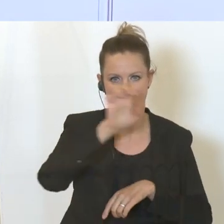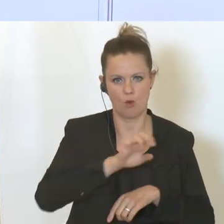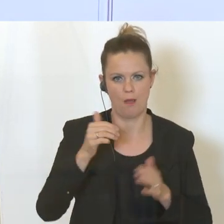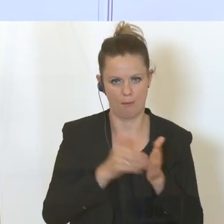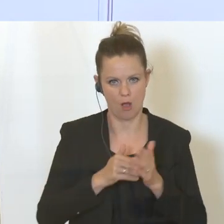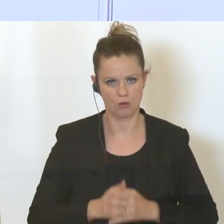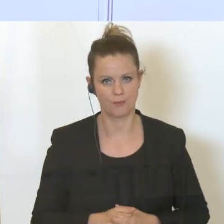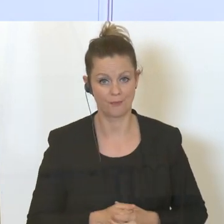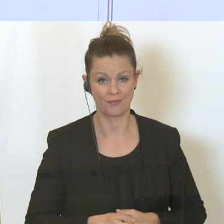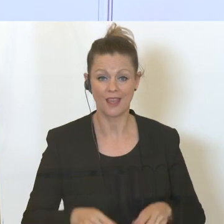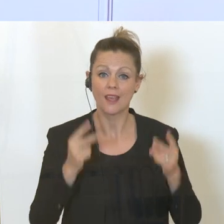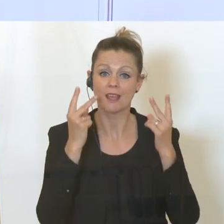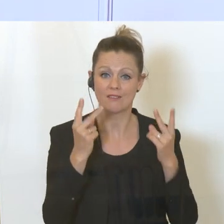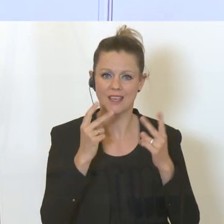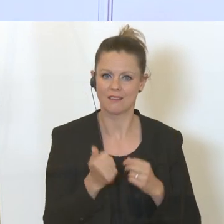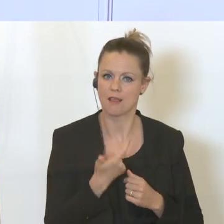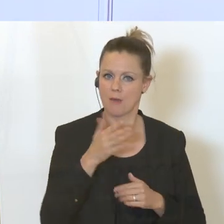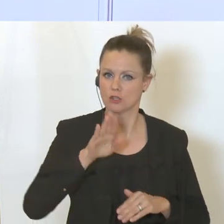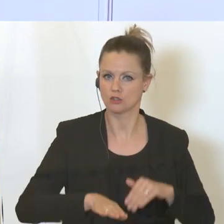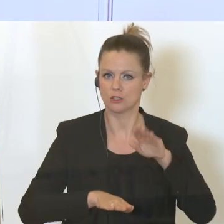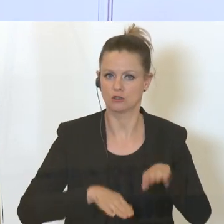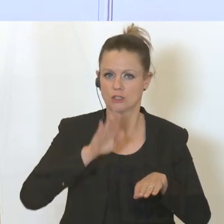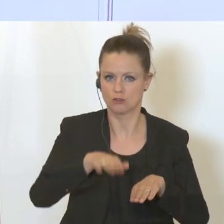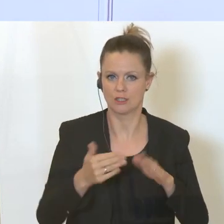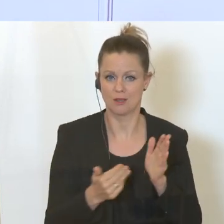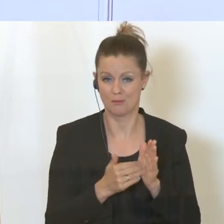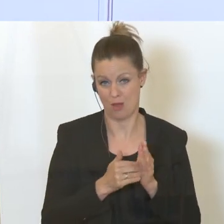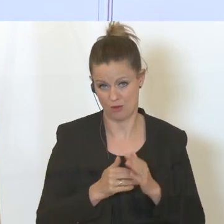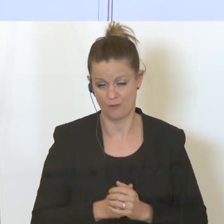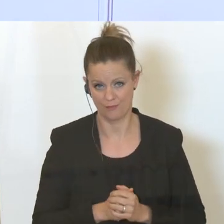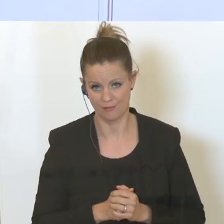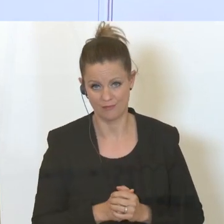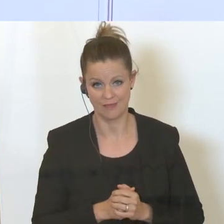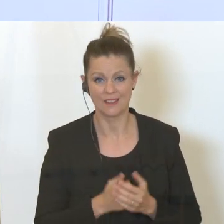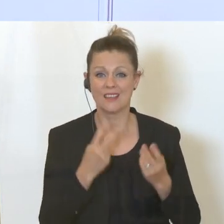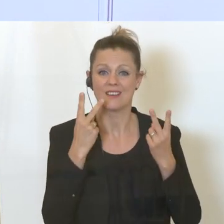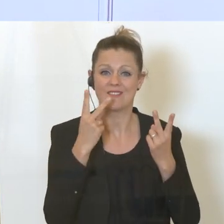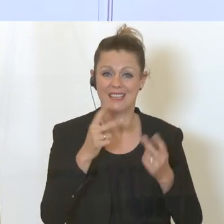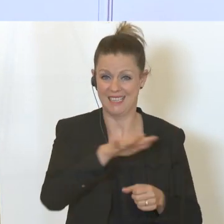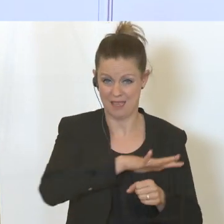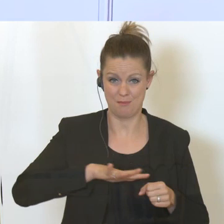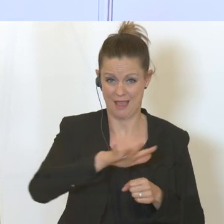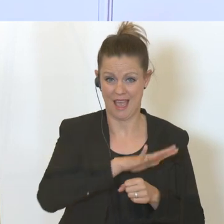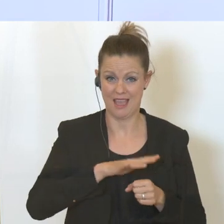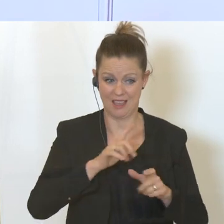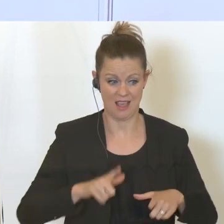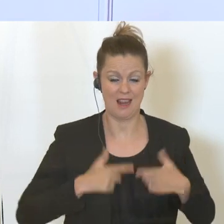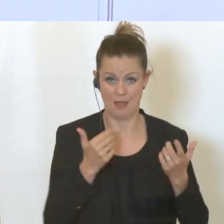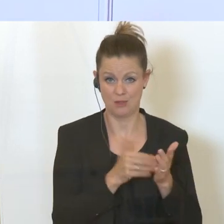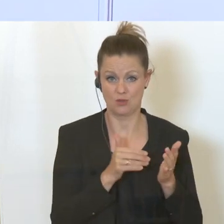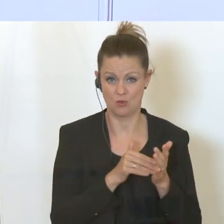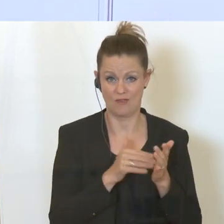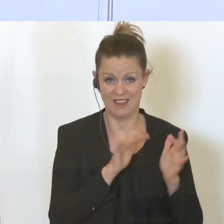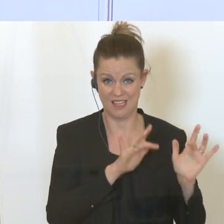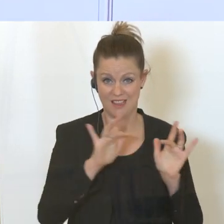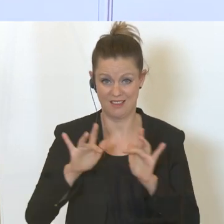ist es wichtig, dass wir mehrere Schritte setzen und zentrale Bereiche, die sich jetzt als lebensnotwendig gezeigt